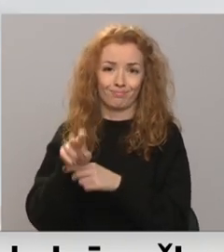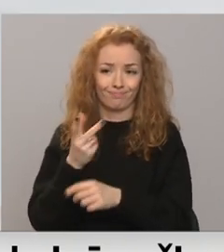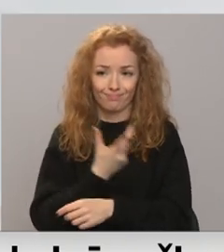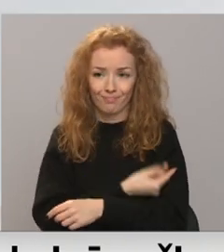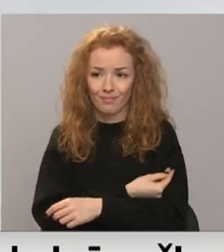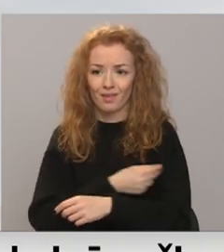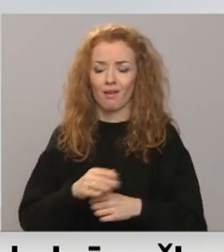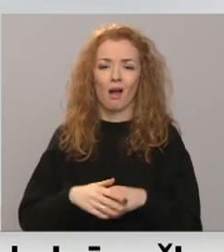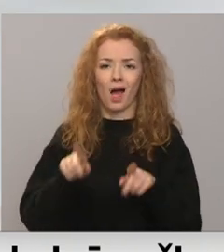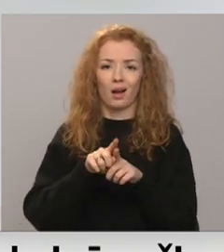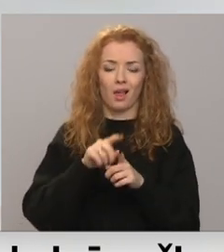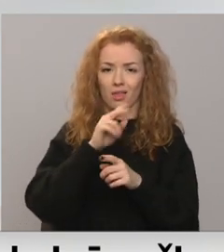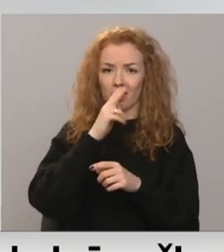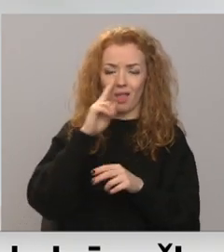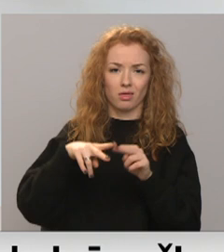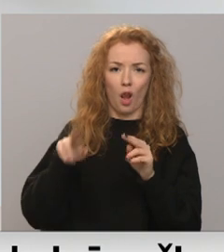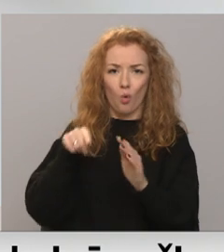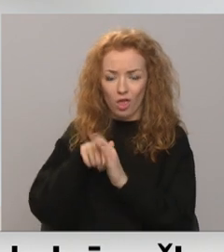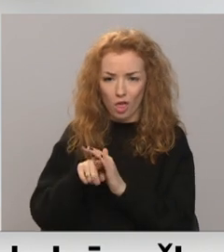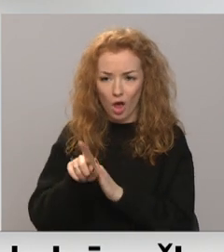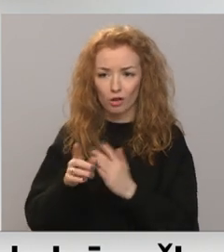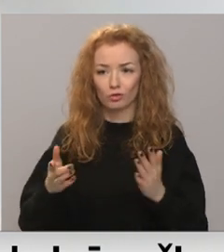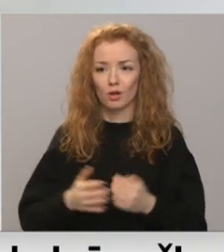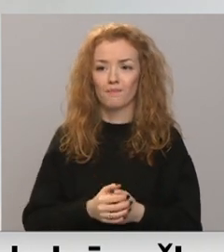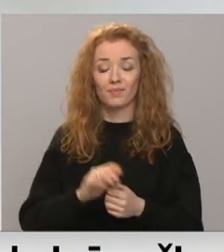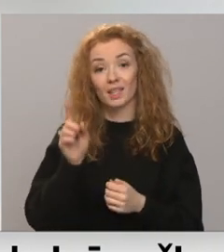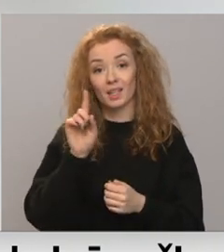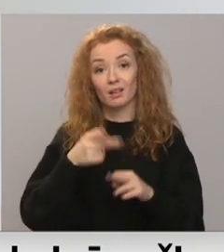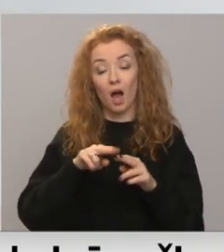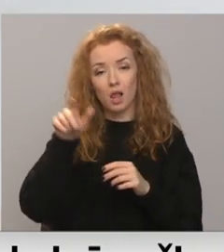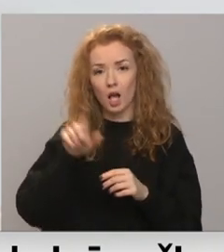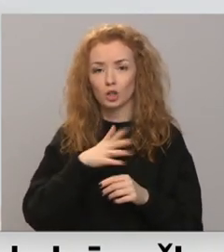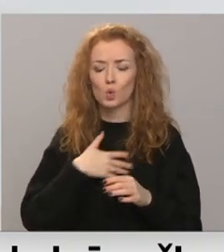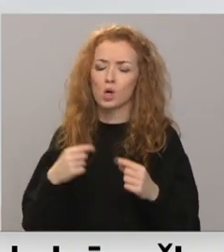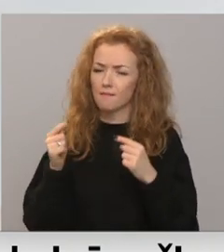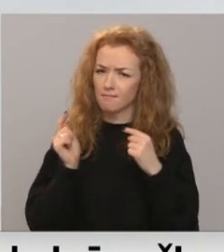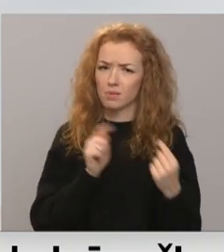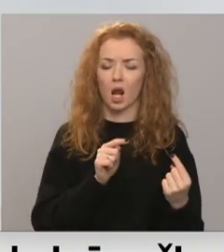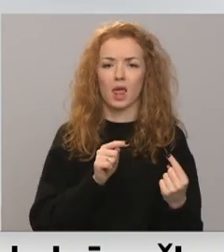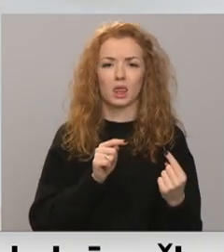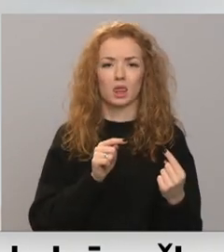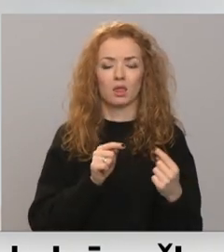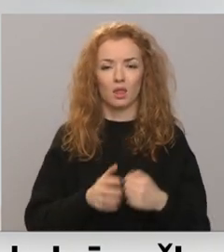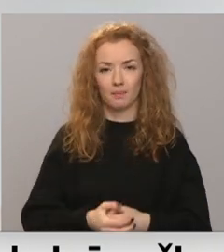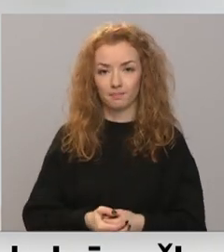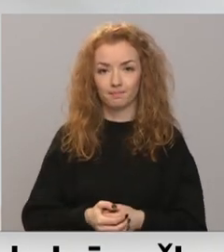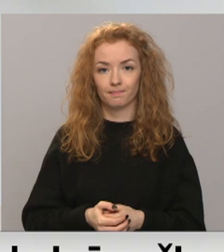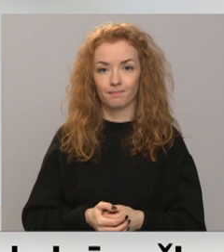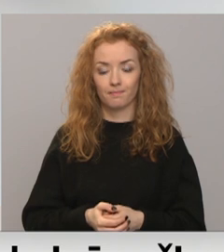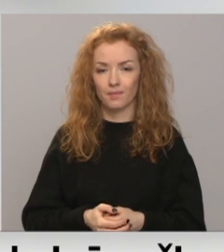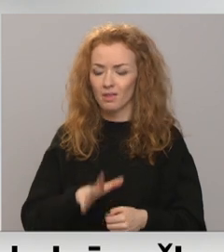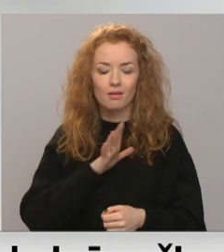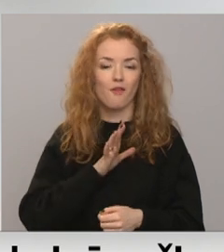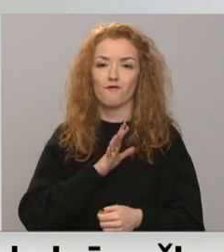nelaiš darbiniekus. Jā, diezkuri pret, ļoti pret. Jā, nekā